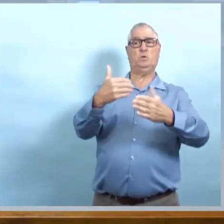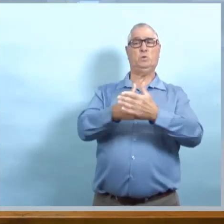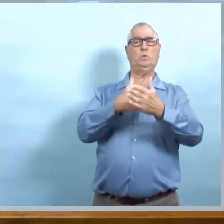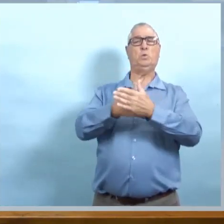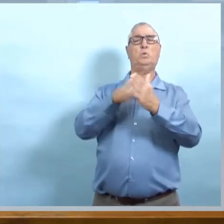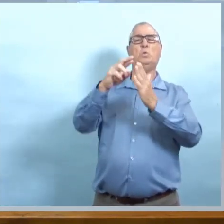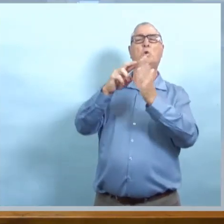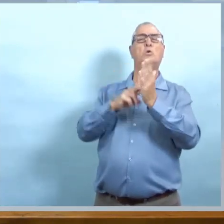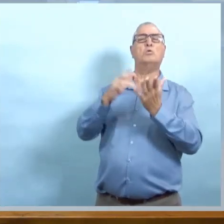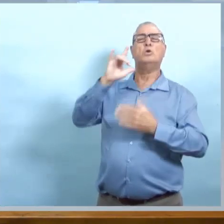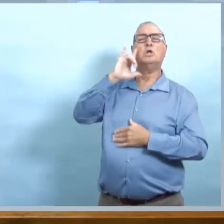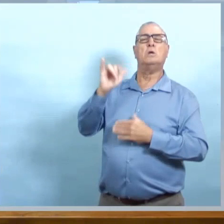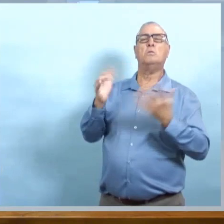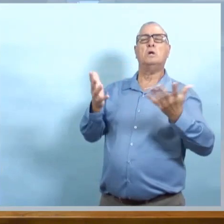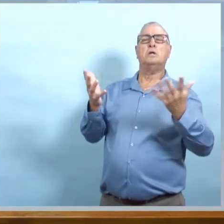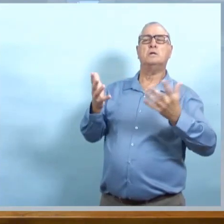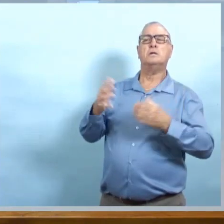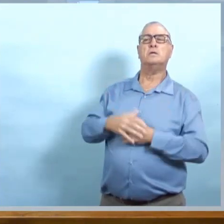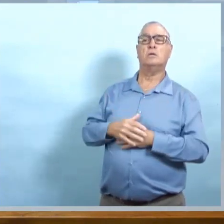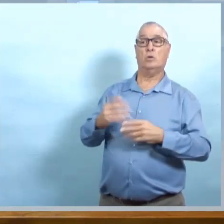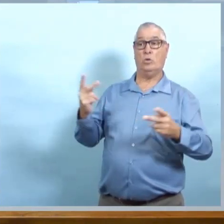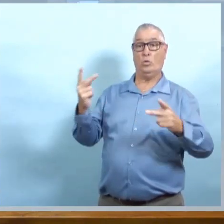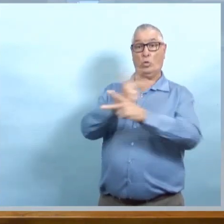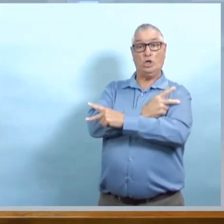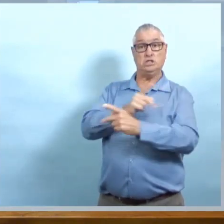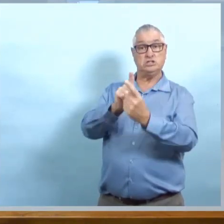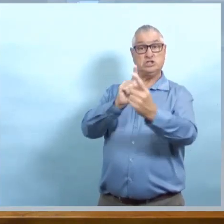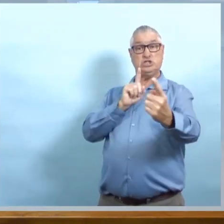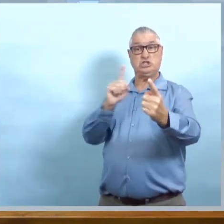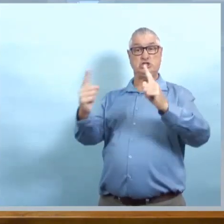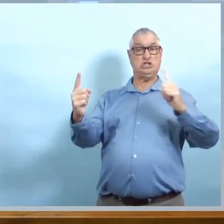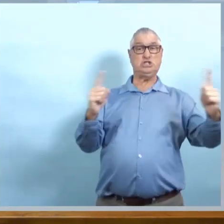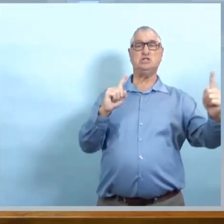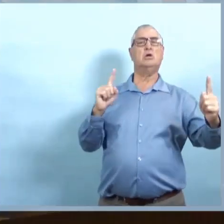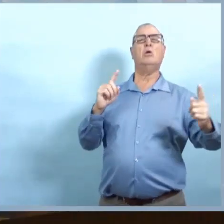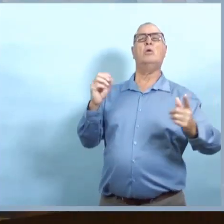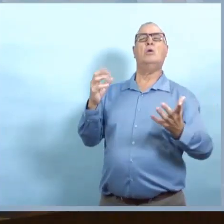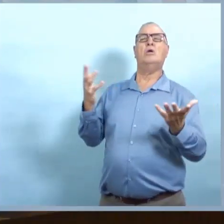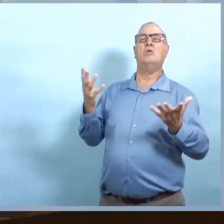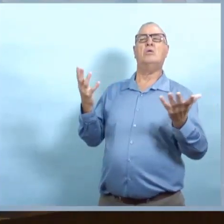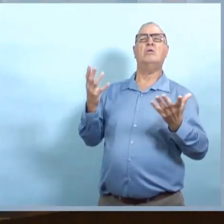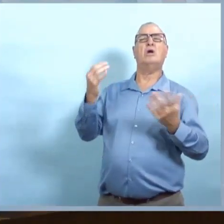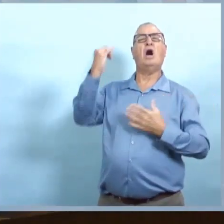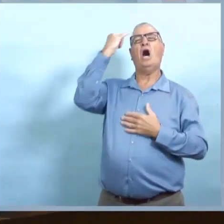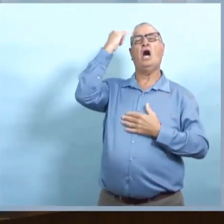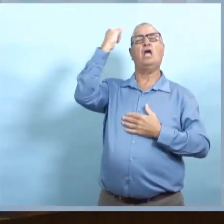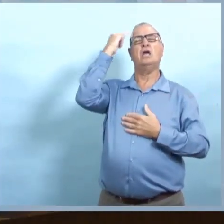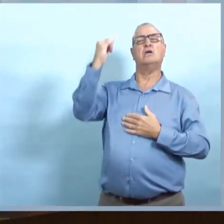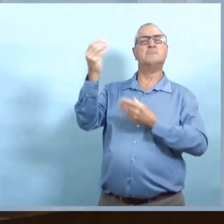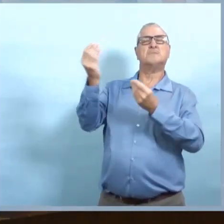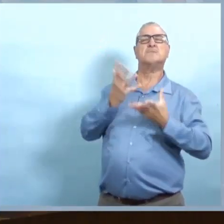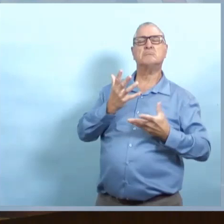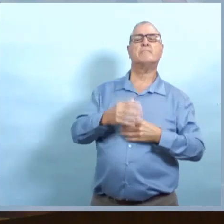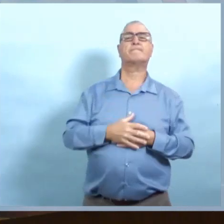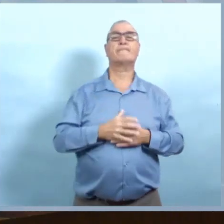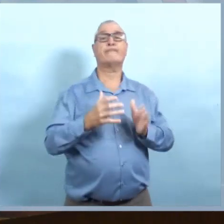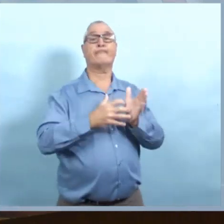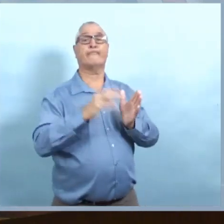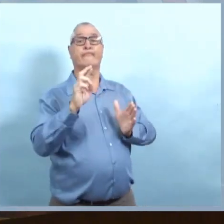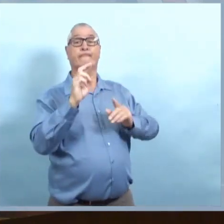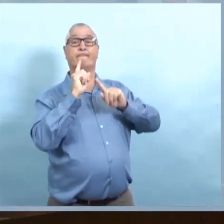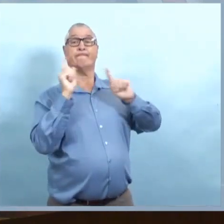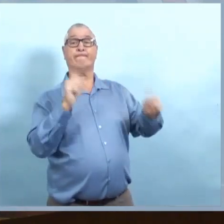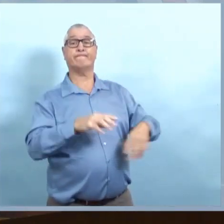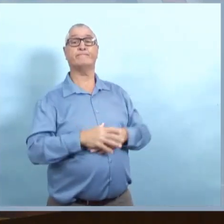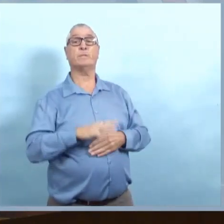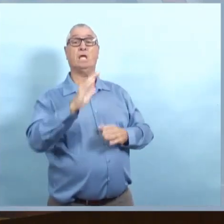mettre des choses en œuvre pour réduire les risques. Pouvez-vous nous donner une idée de quel genre de restrictions serait en place pour les bars et